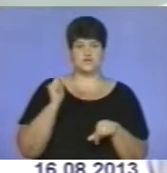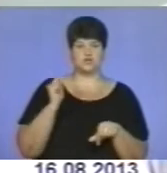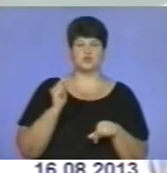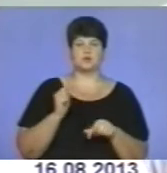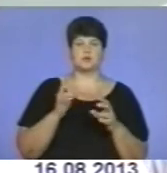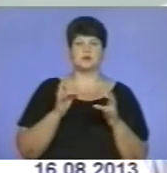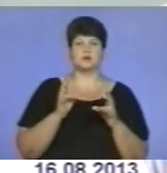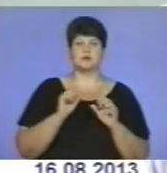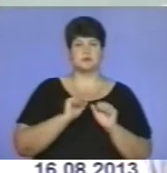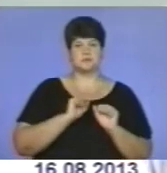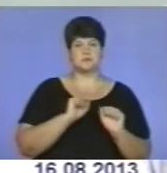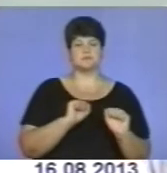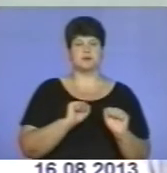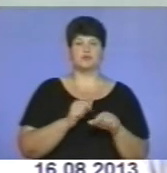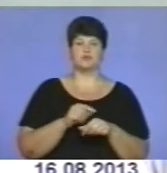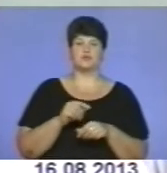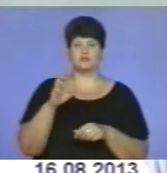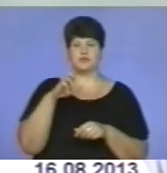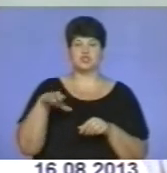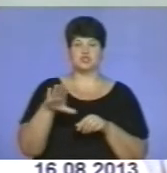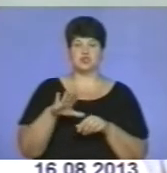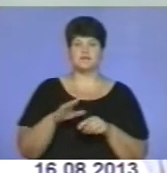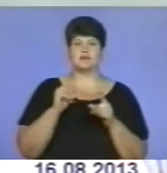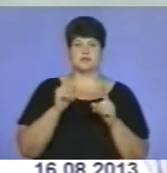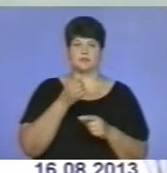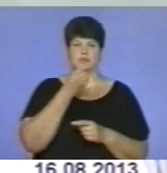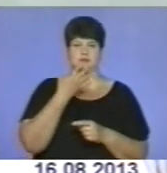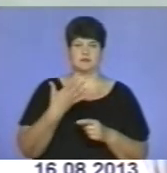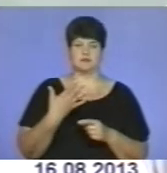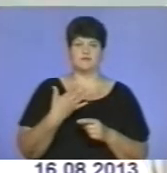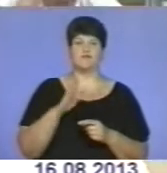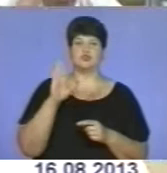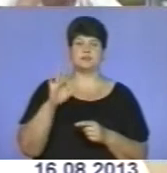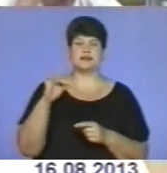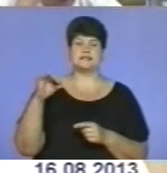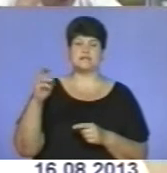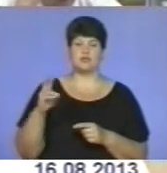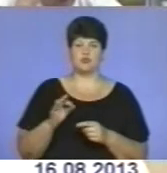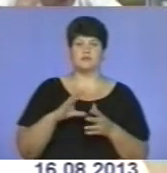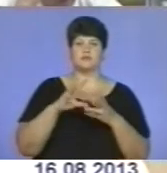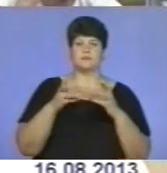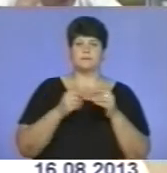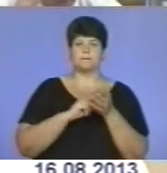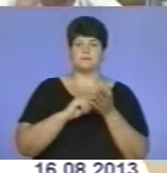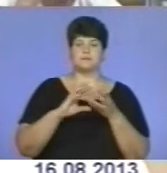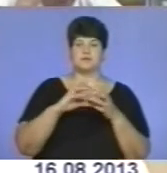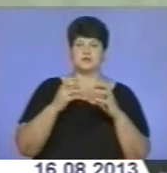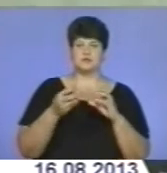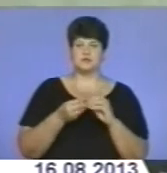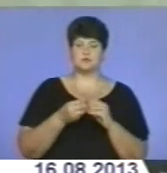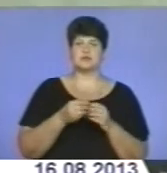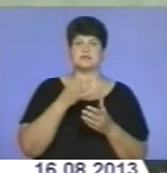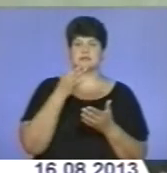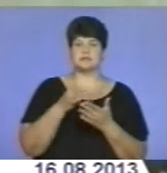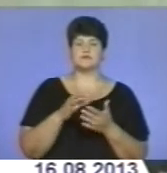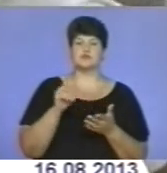безпека державі відчують від того лише позитив. Володимир Резніку, підводячи підсумки дводенного спілкування з жителями області, висловив